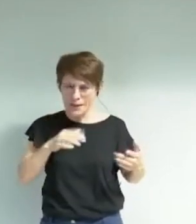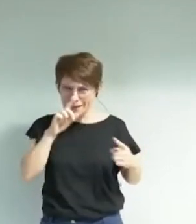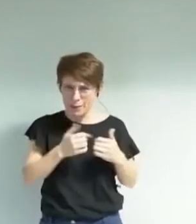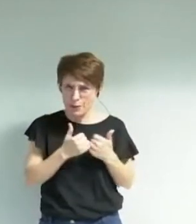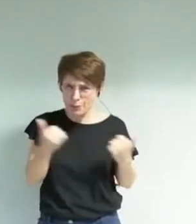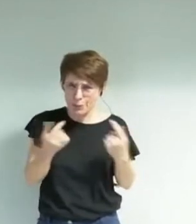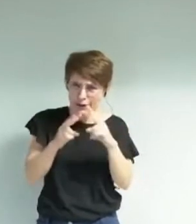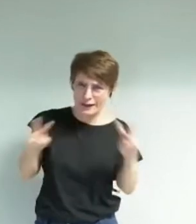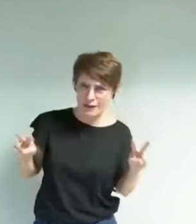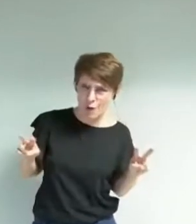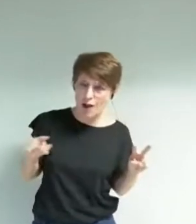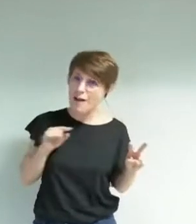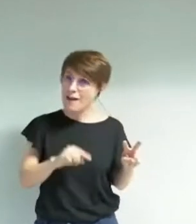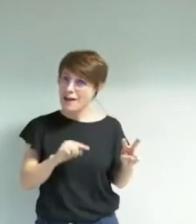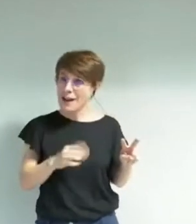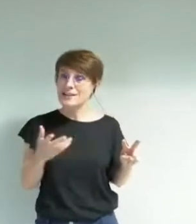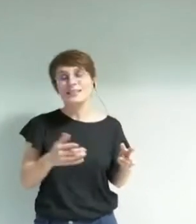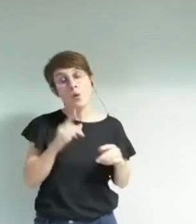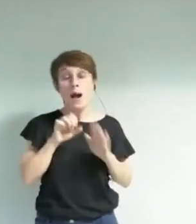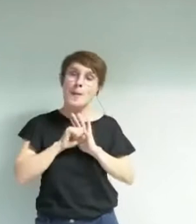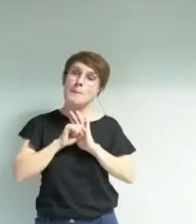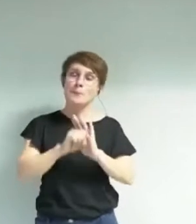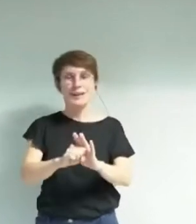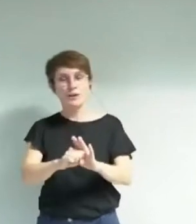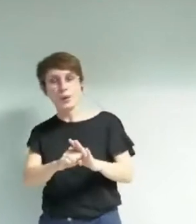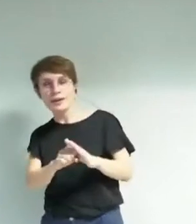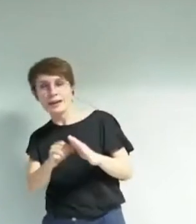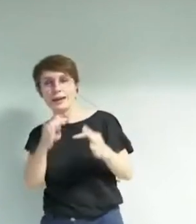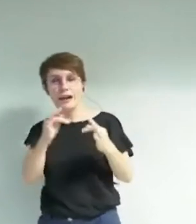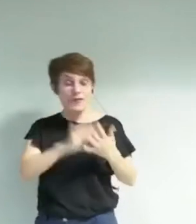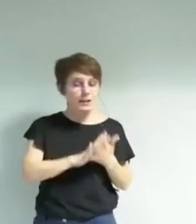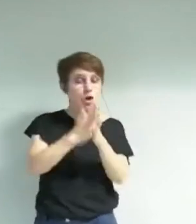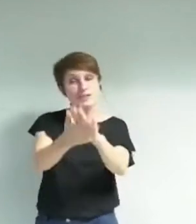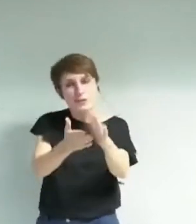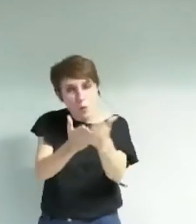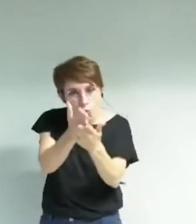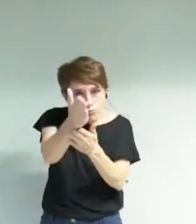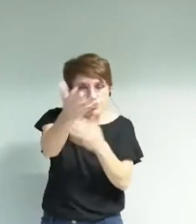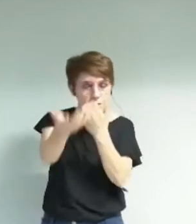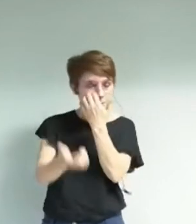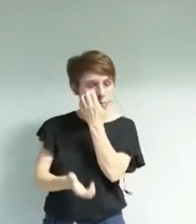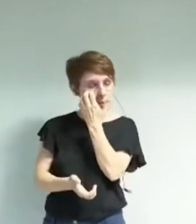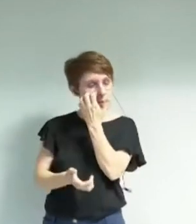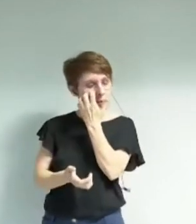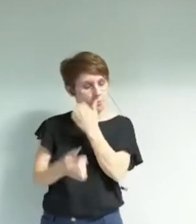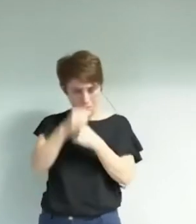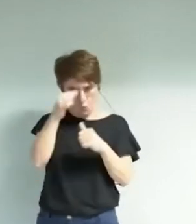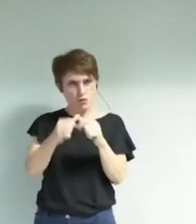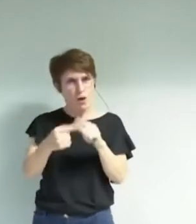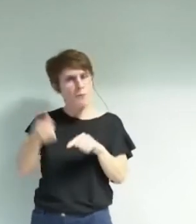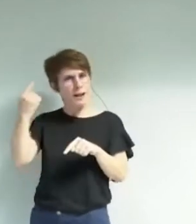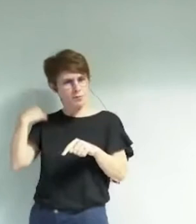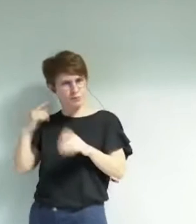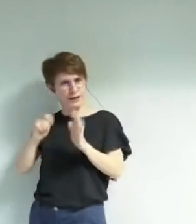correspondaient d'ailleurs à vos priorités transversales relatives aux transitions. Je me souviens, lors des réunions de novembre,